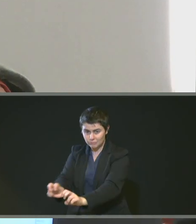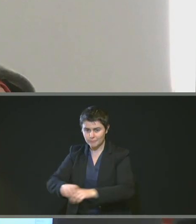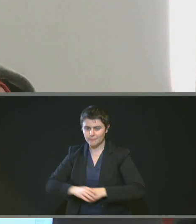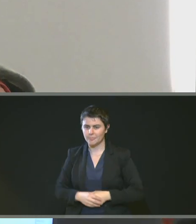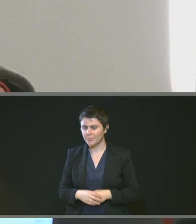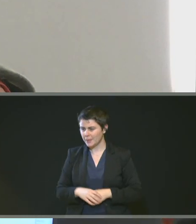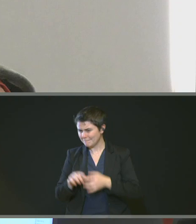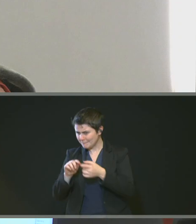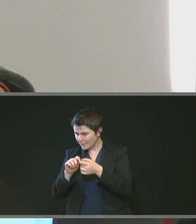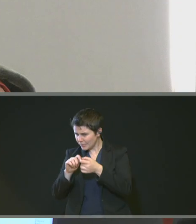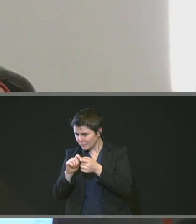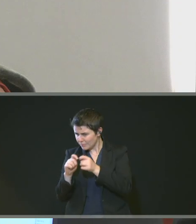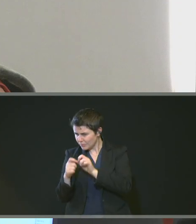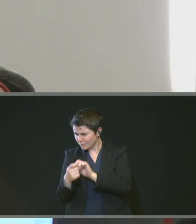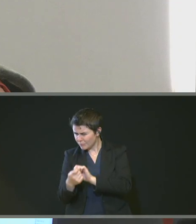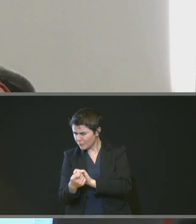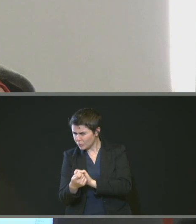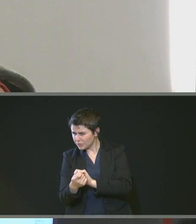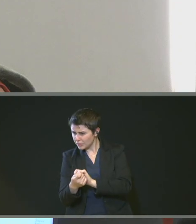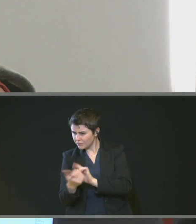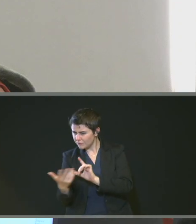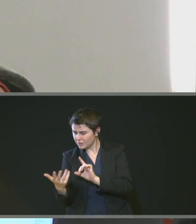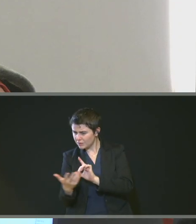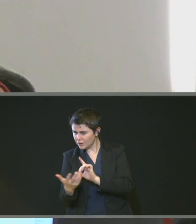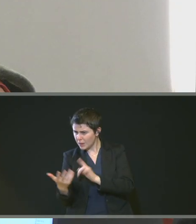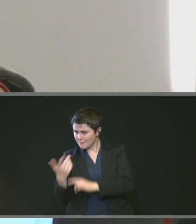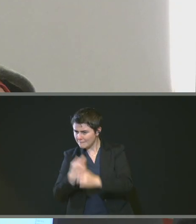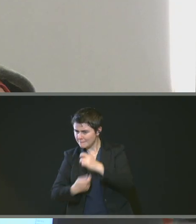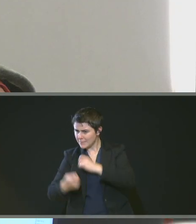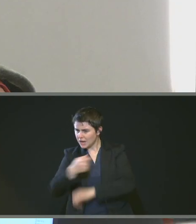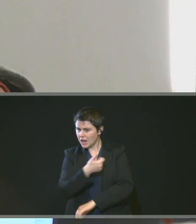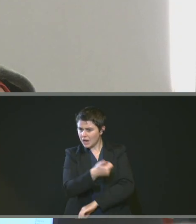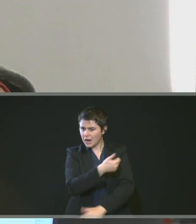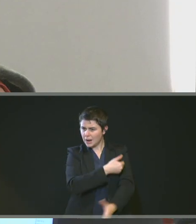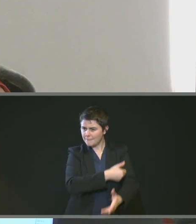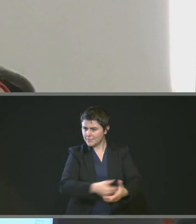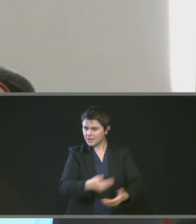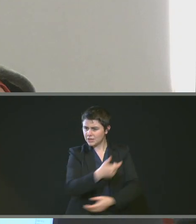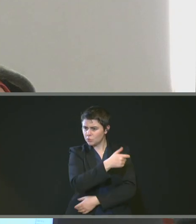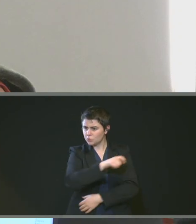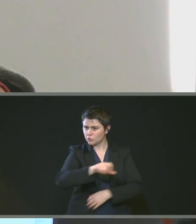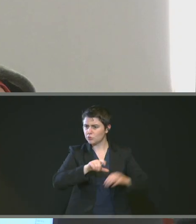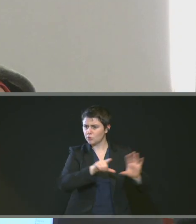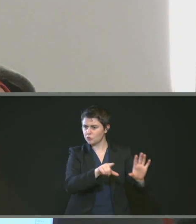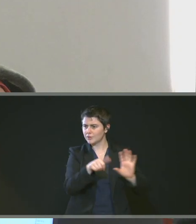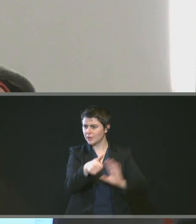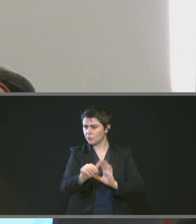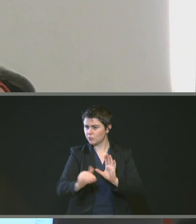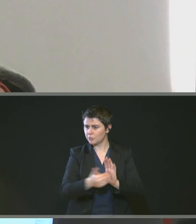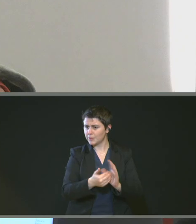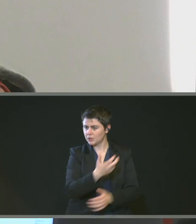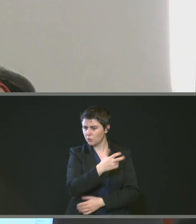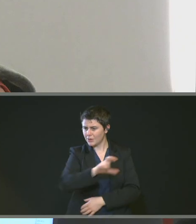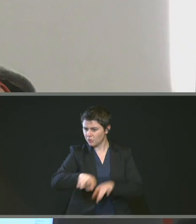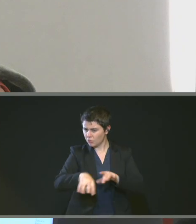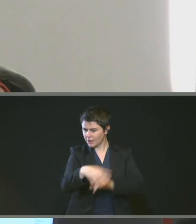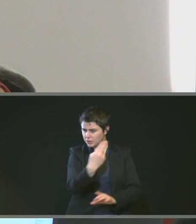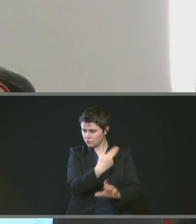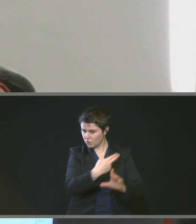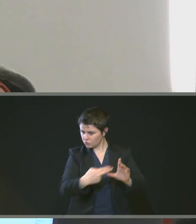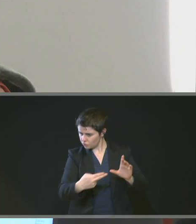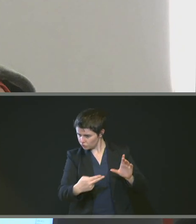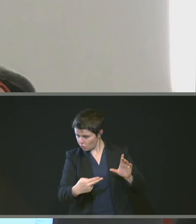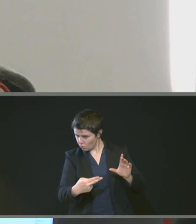faire passer le marché de 1 271 314,12 euros